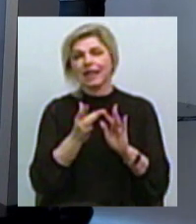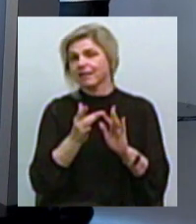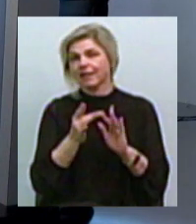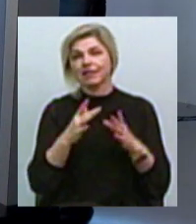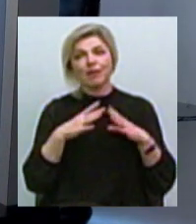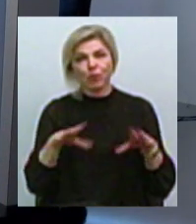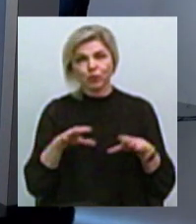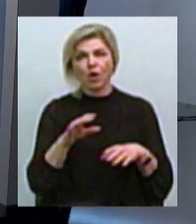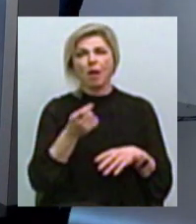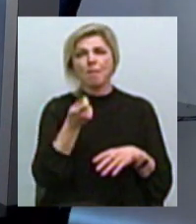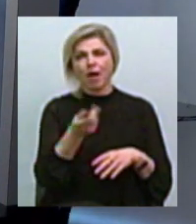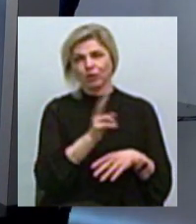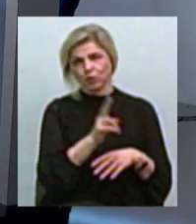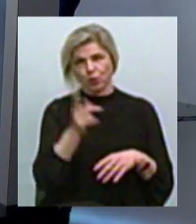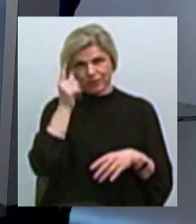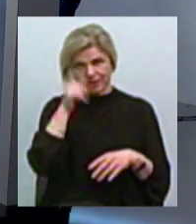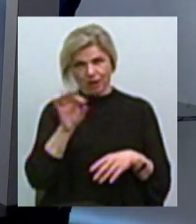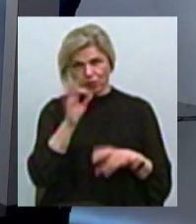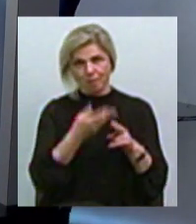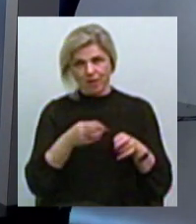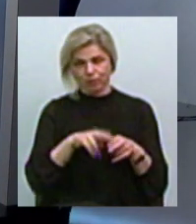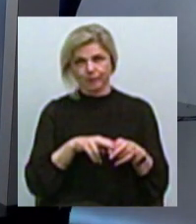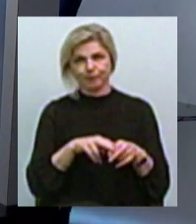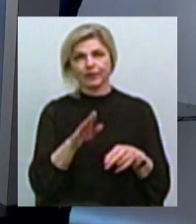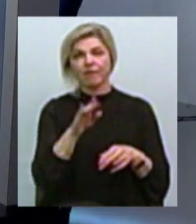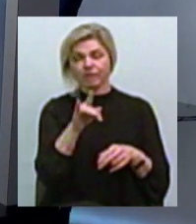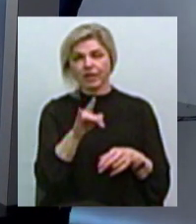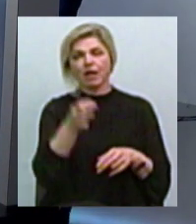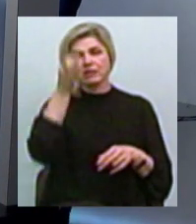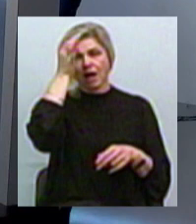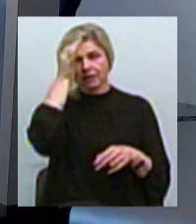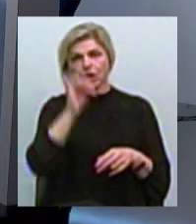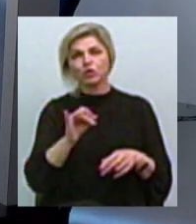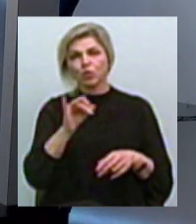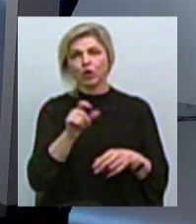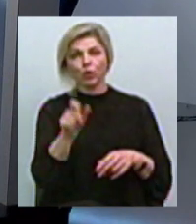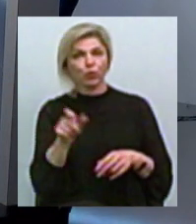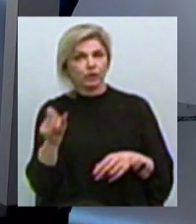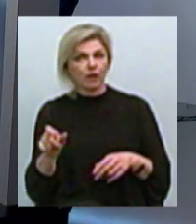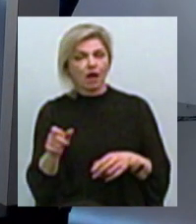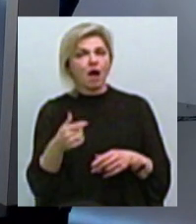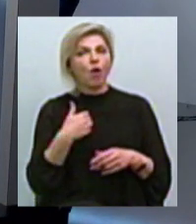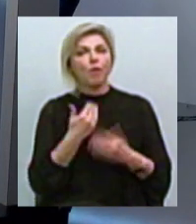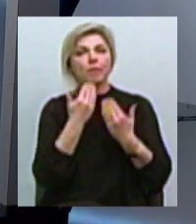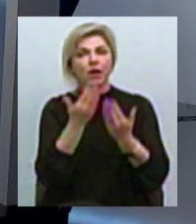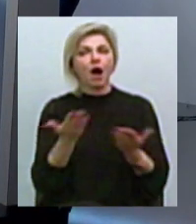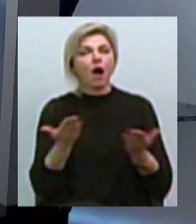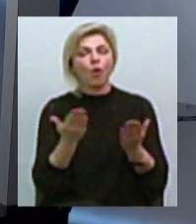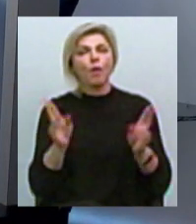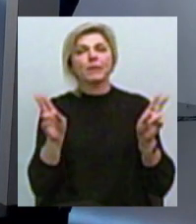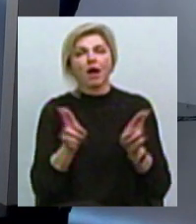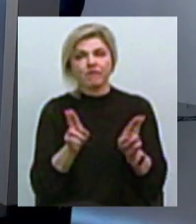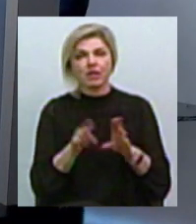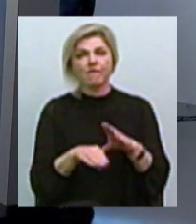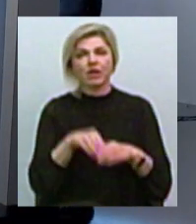Ви згадали про історичні особи, це цікавий момент Я хотів спитати, за яким принципом, за якою логікою обирається,